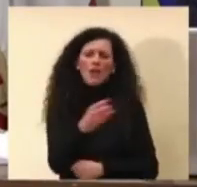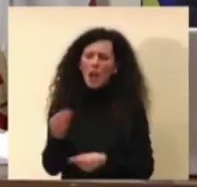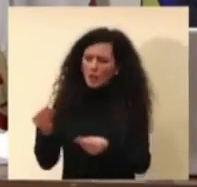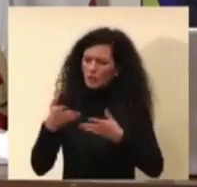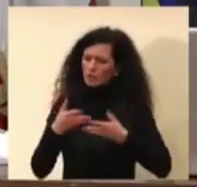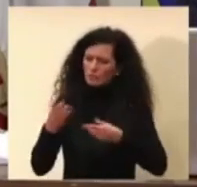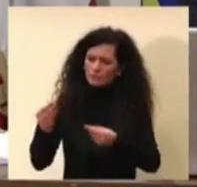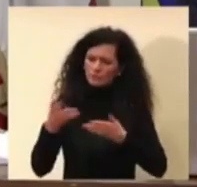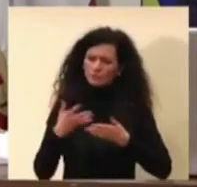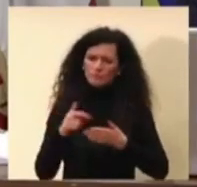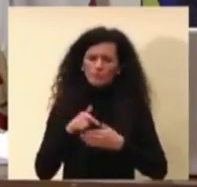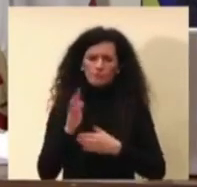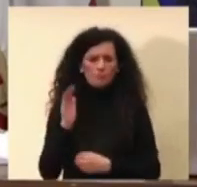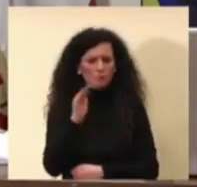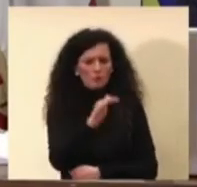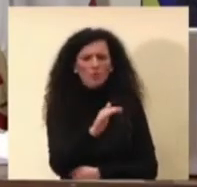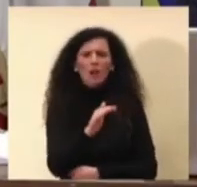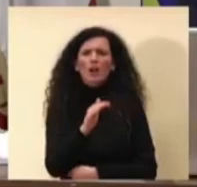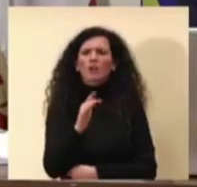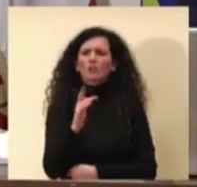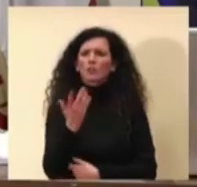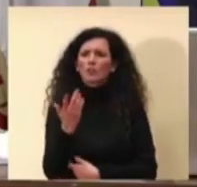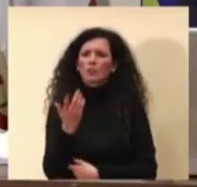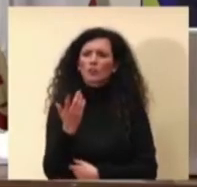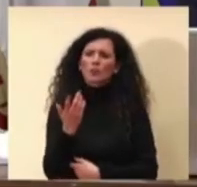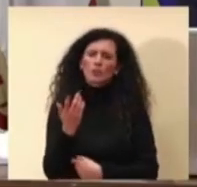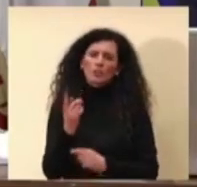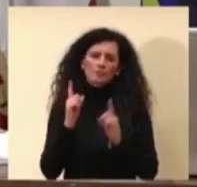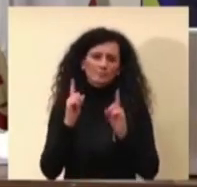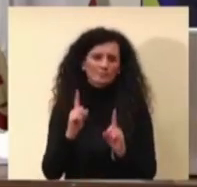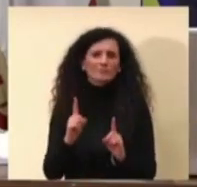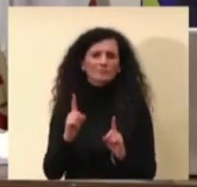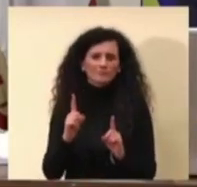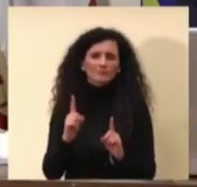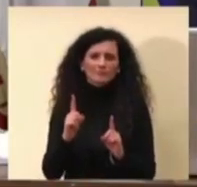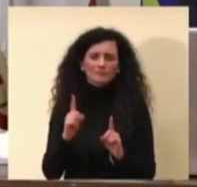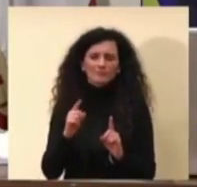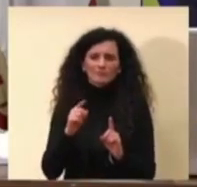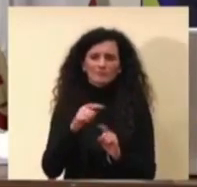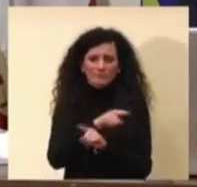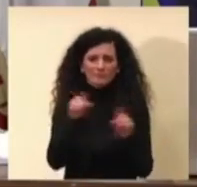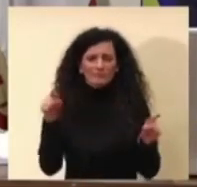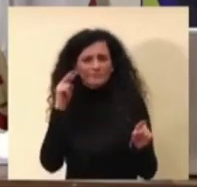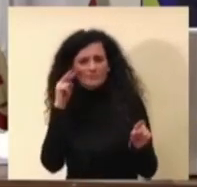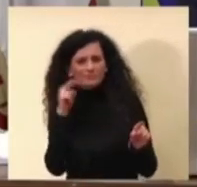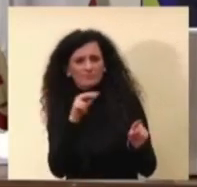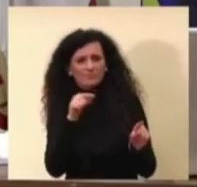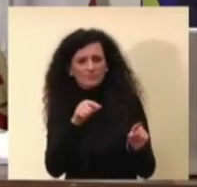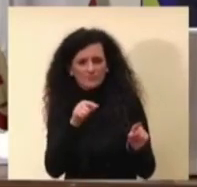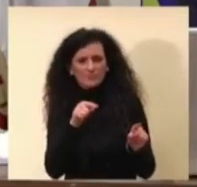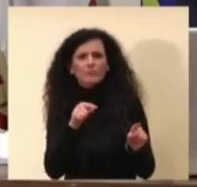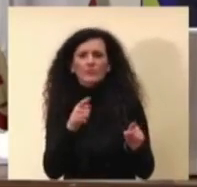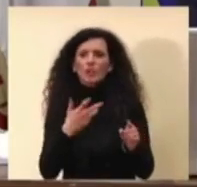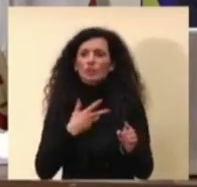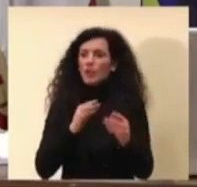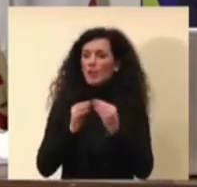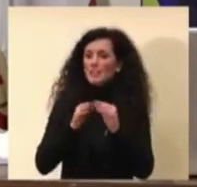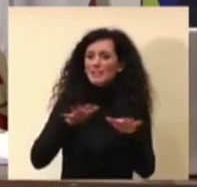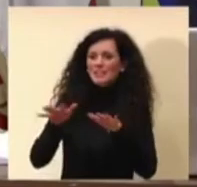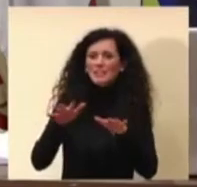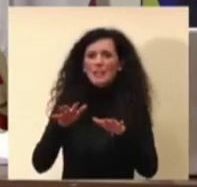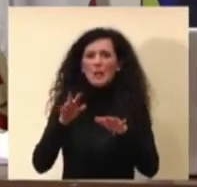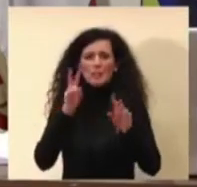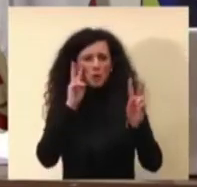danno anche su un'immagine più aggiornata, un'immagine più rosa, diciamo, rispetto a quella del sistema di sorveglianza della